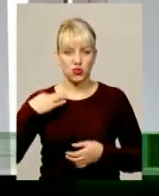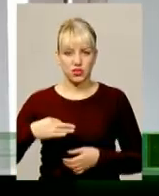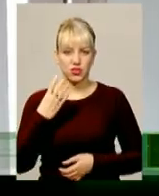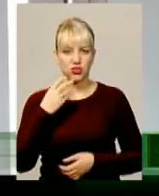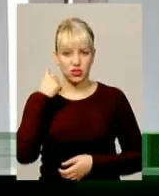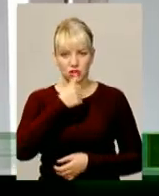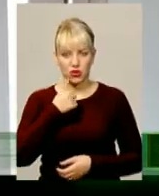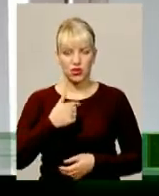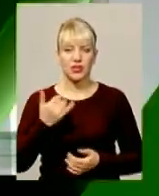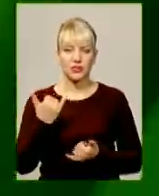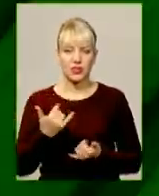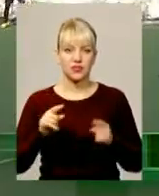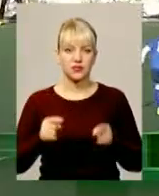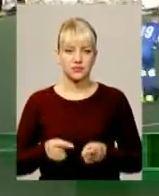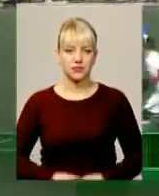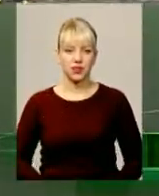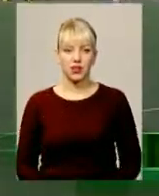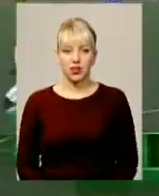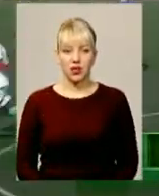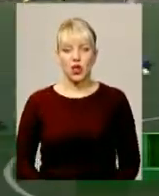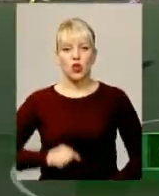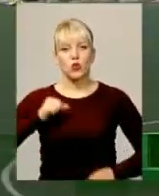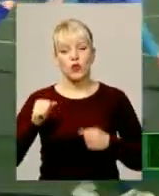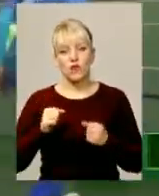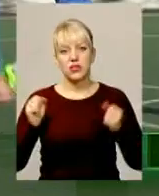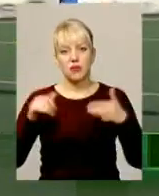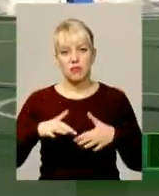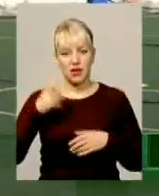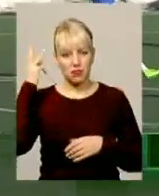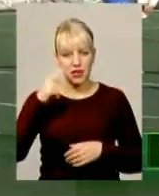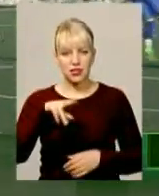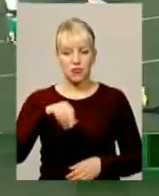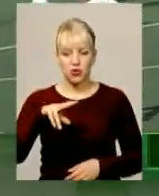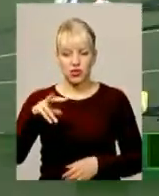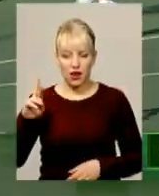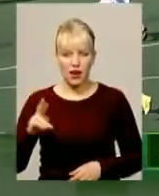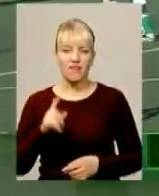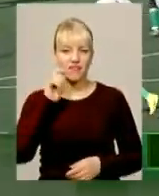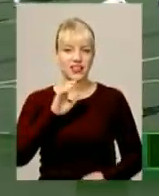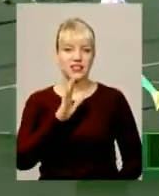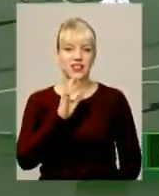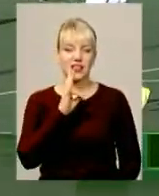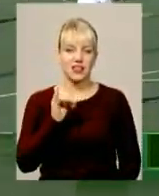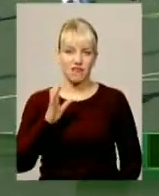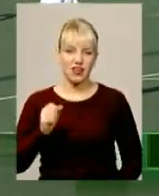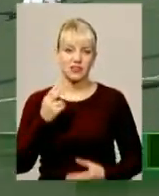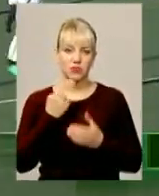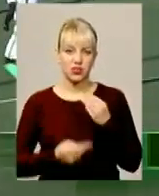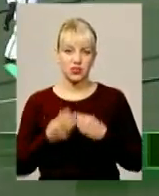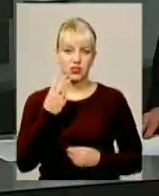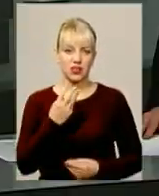перебуває під вартою. Товаріцький матч Хмельницького поділля з Вінницькою Нивою завершився поразкою хмельничан 0-3.